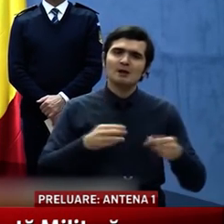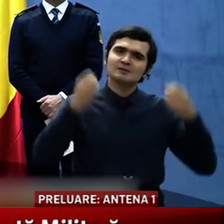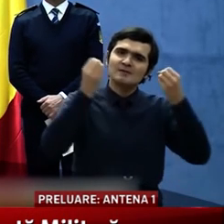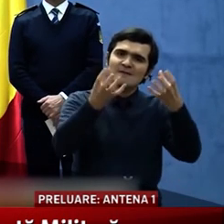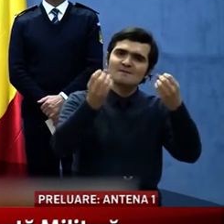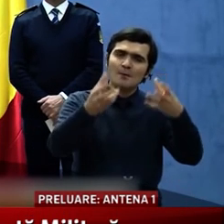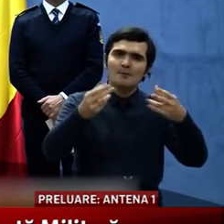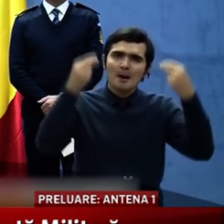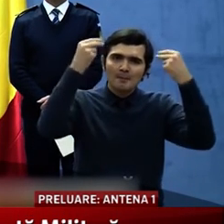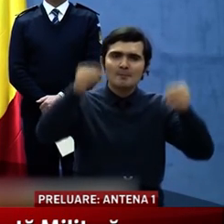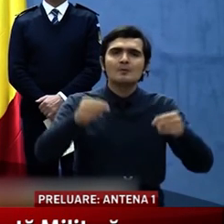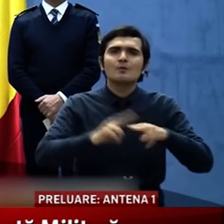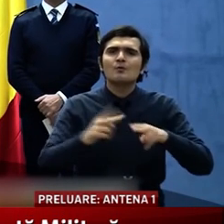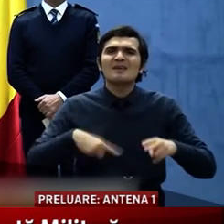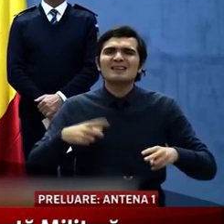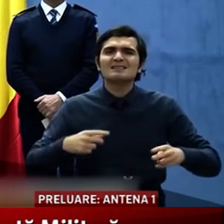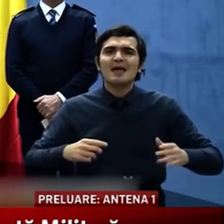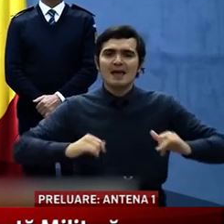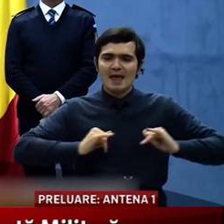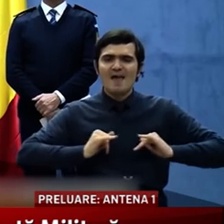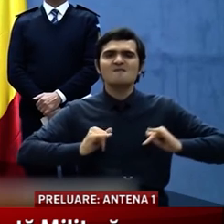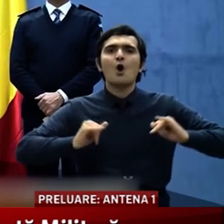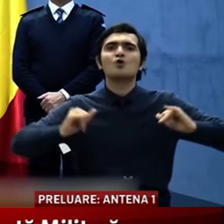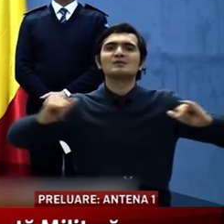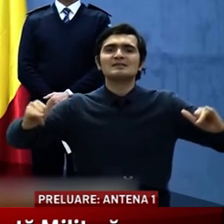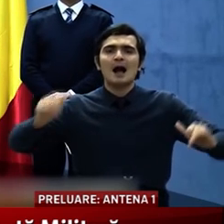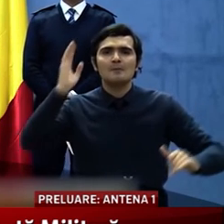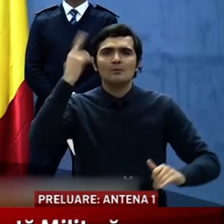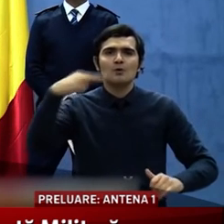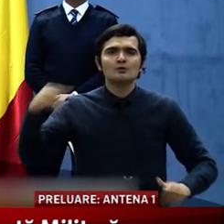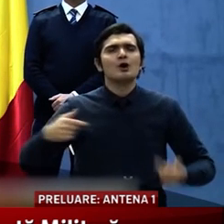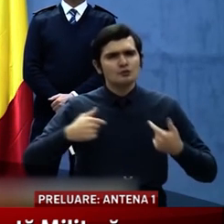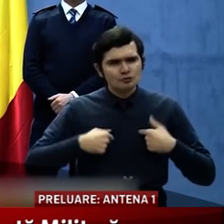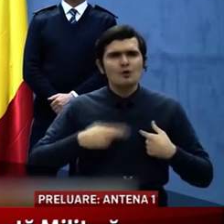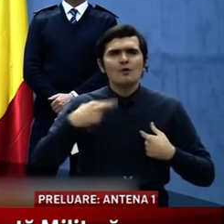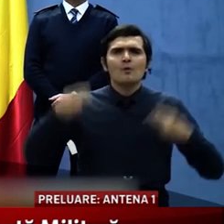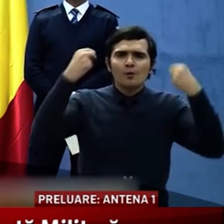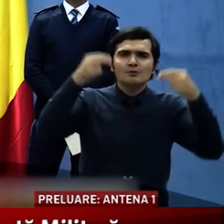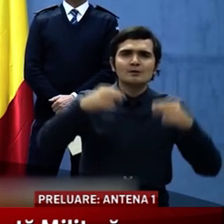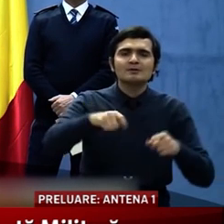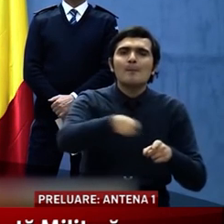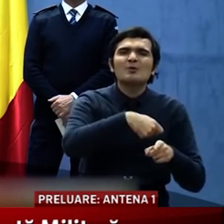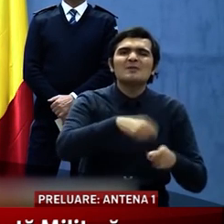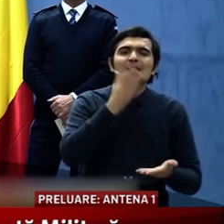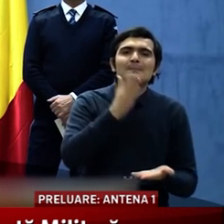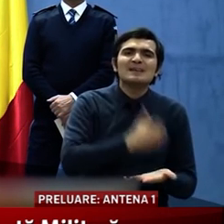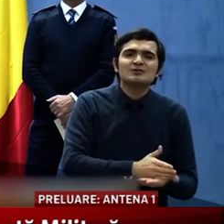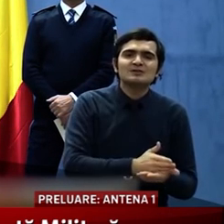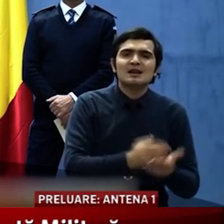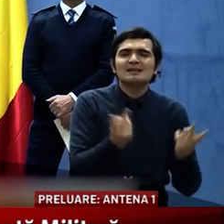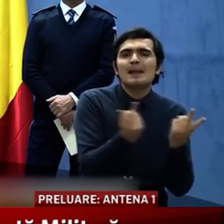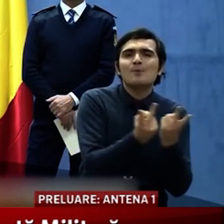cunoștință evoluția care are loc și vom continua să ajustăm deciziile noastre astfel încât